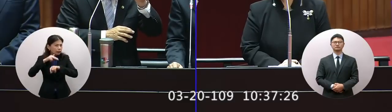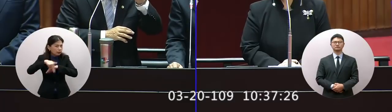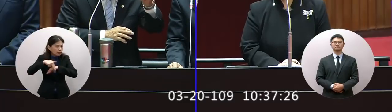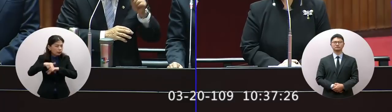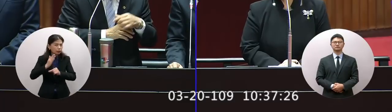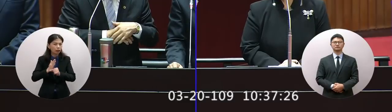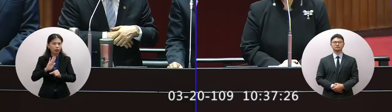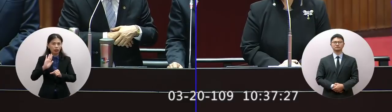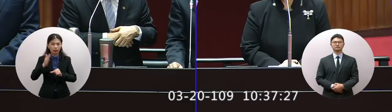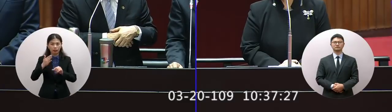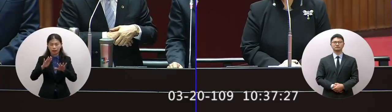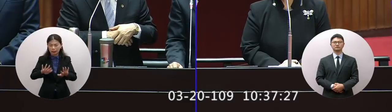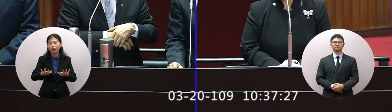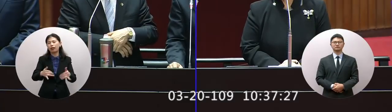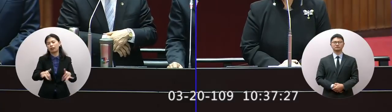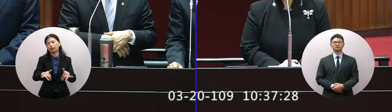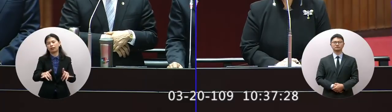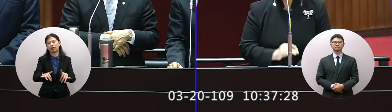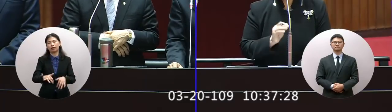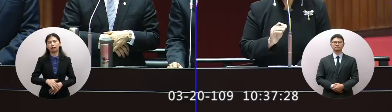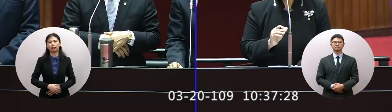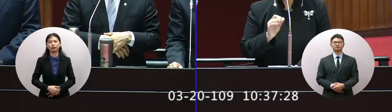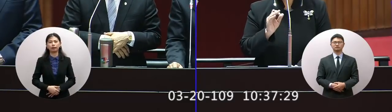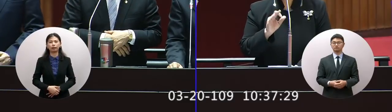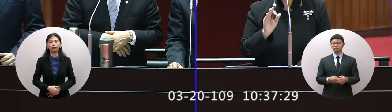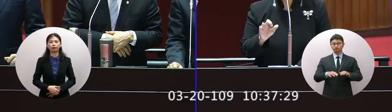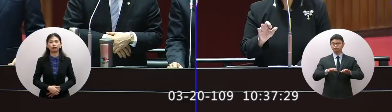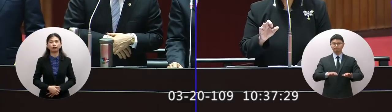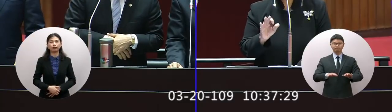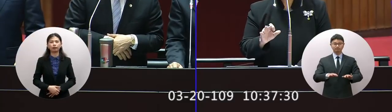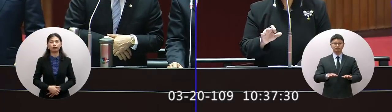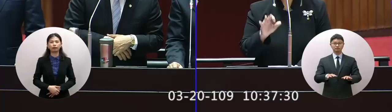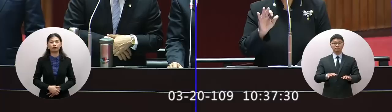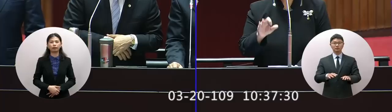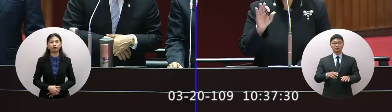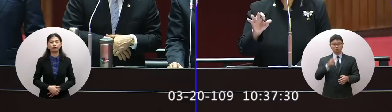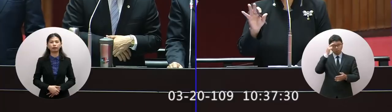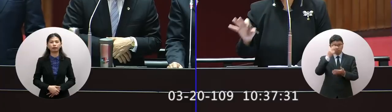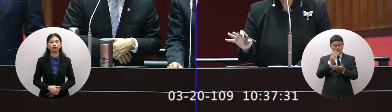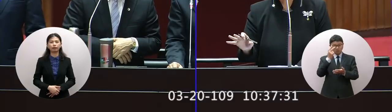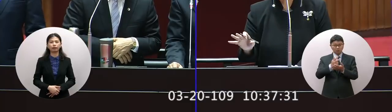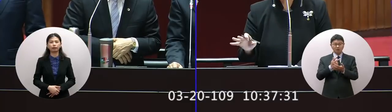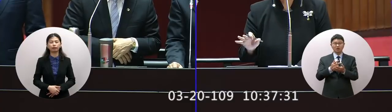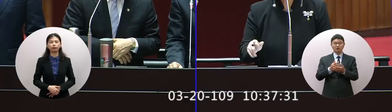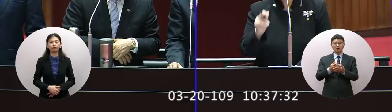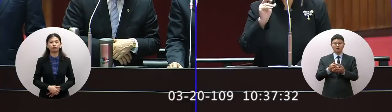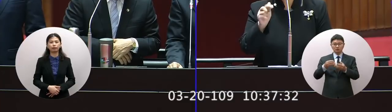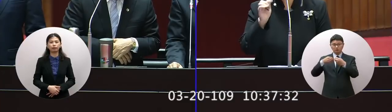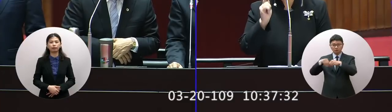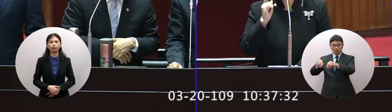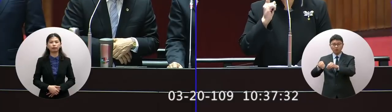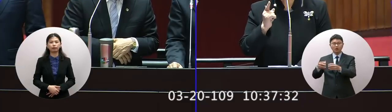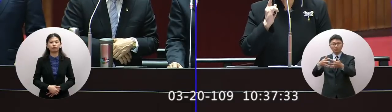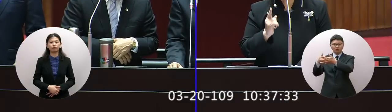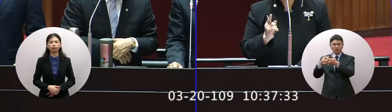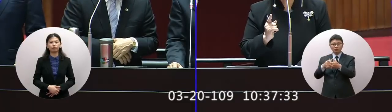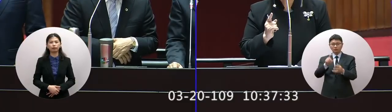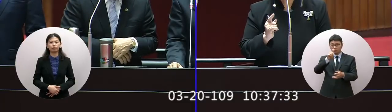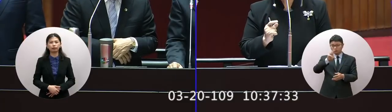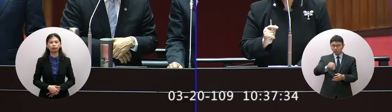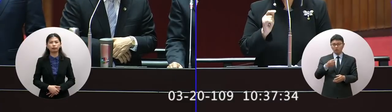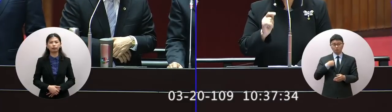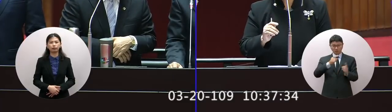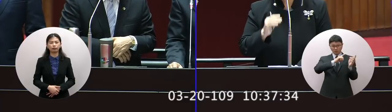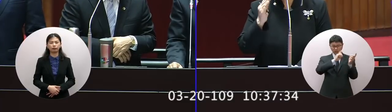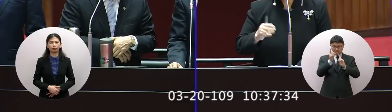目前還沒到這個看法因為我們現在不是說每一週要送給美國十萬塊我們現在的日產量是一千